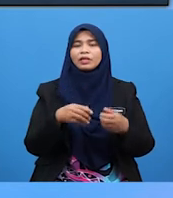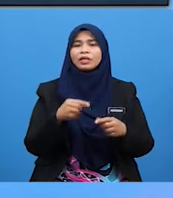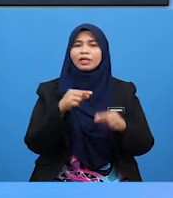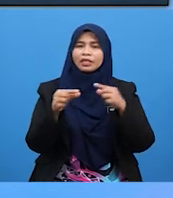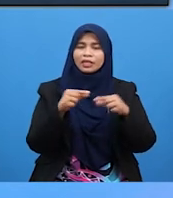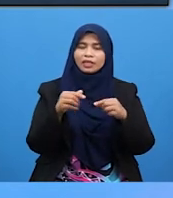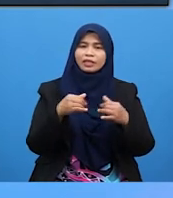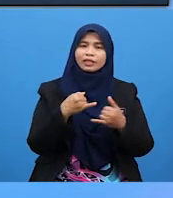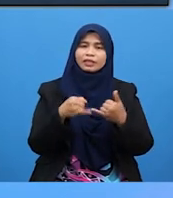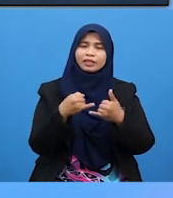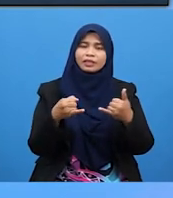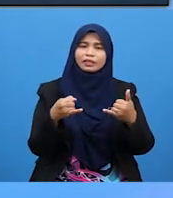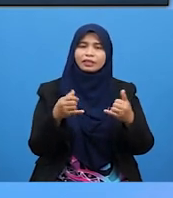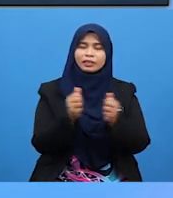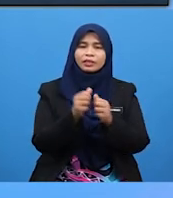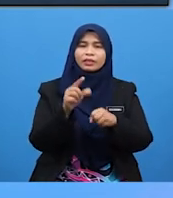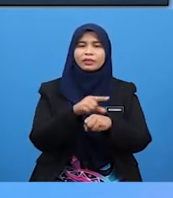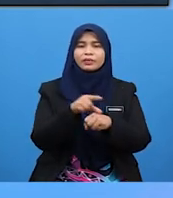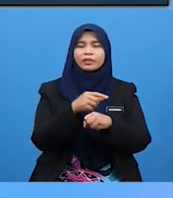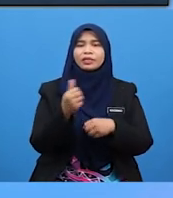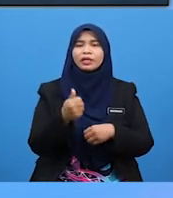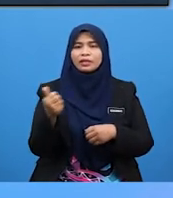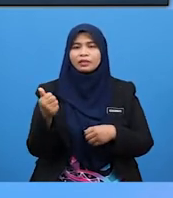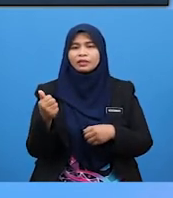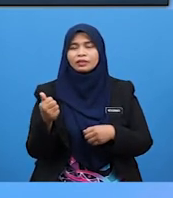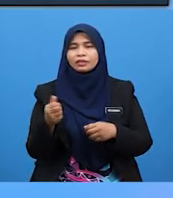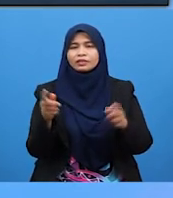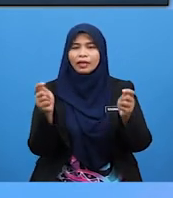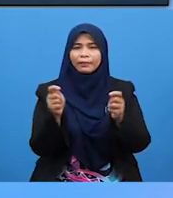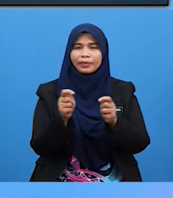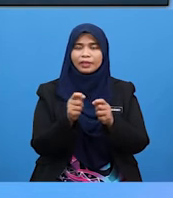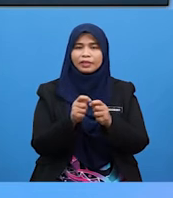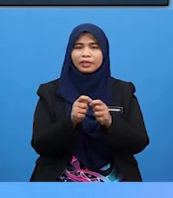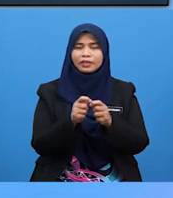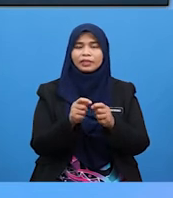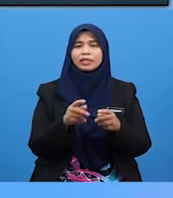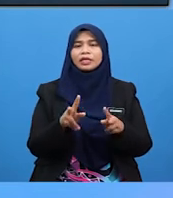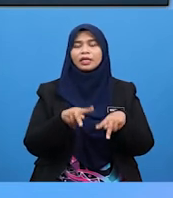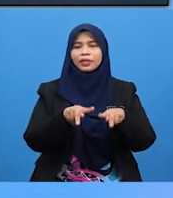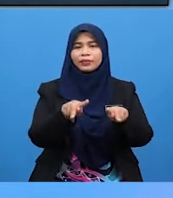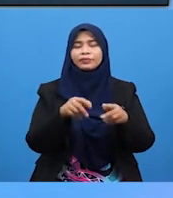-gerakkan tali Dengan menggunakan alatan Seperti kayu.